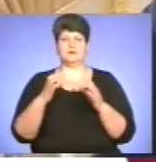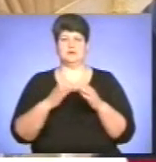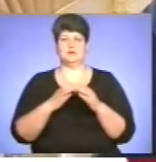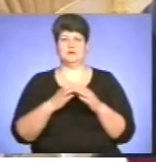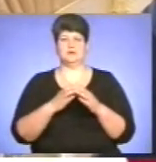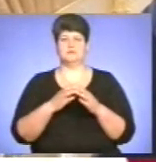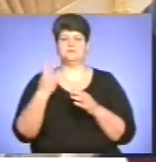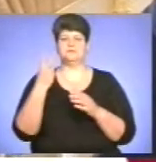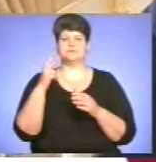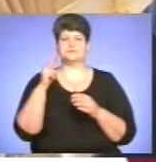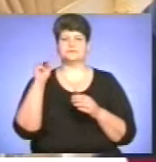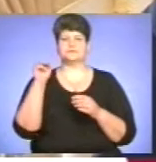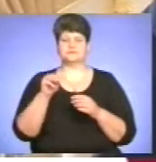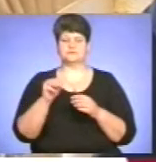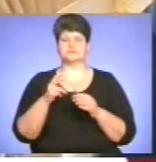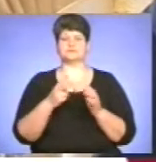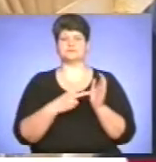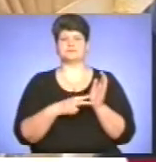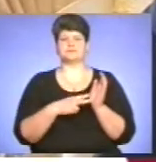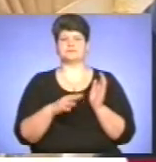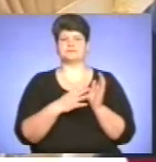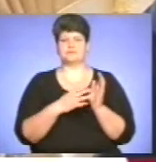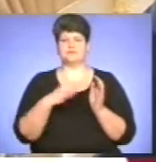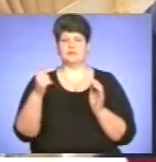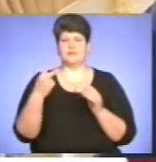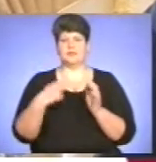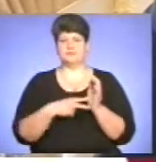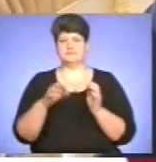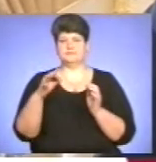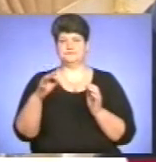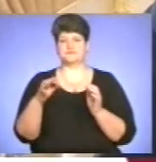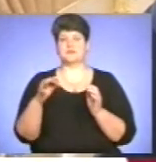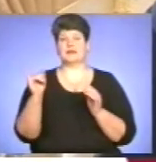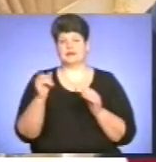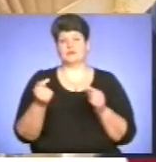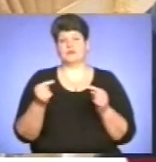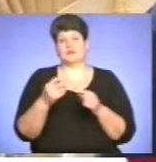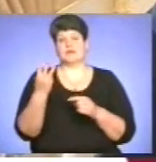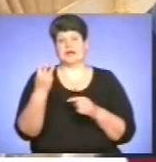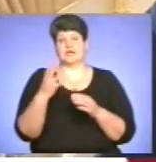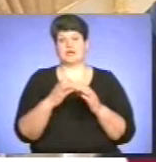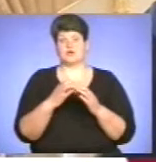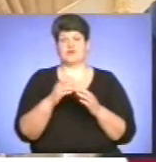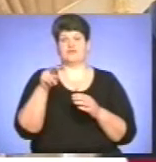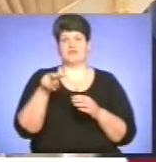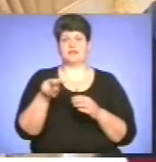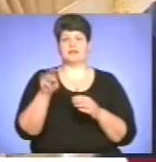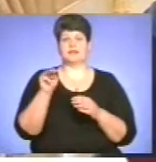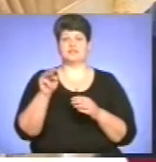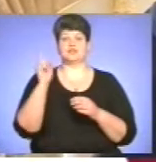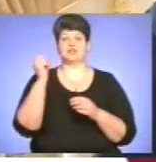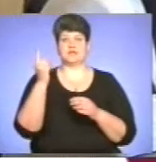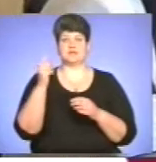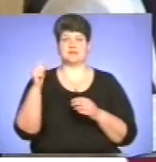– 2279 гривень 70 копійок і, відповідно, третя група – 2011 гривень 5